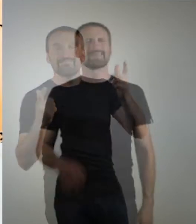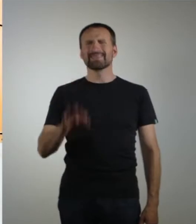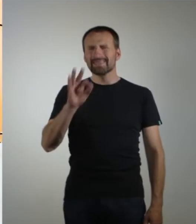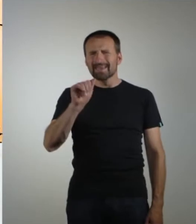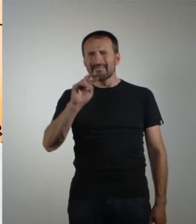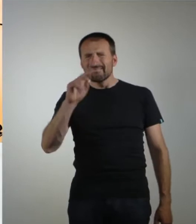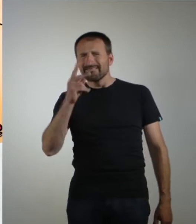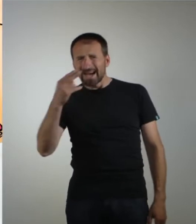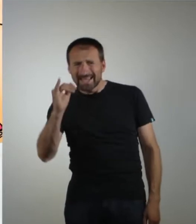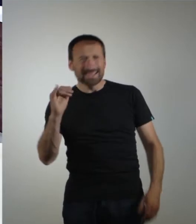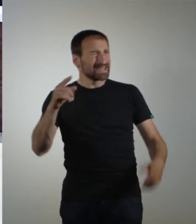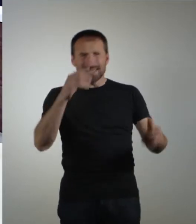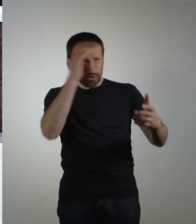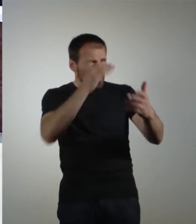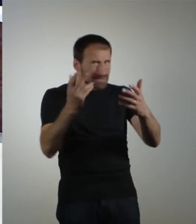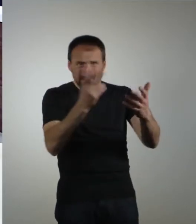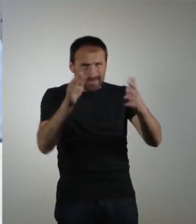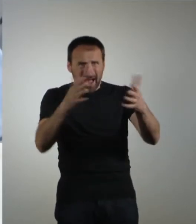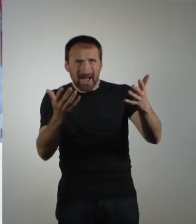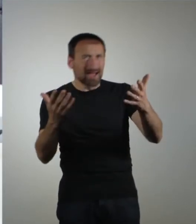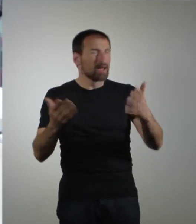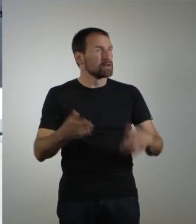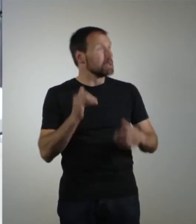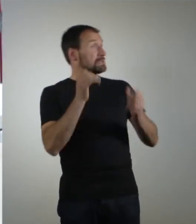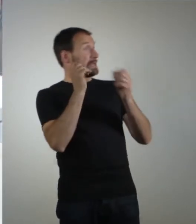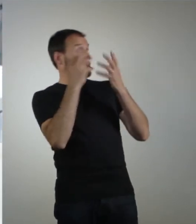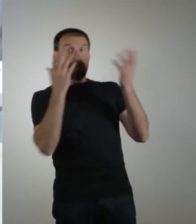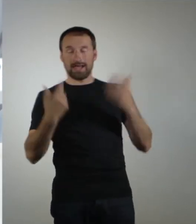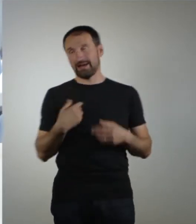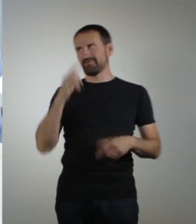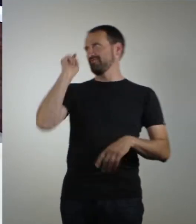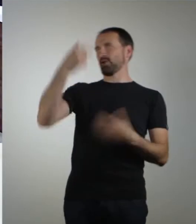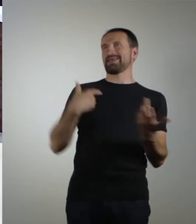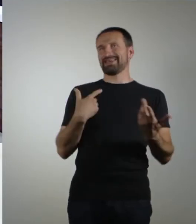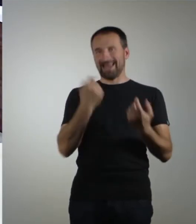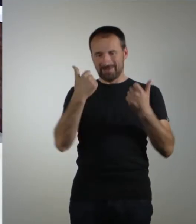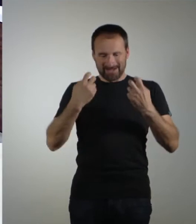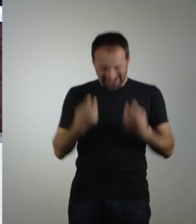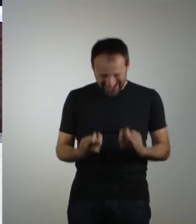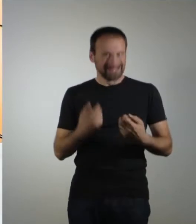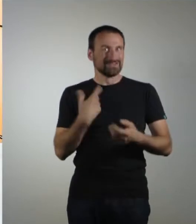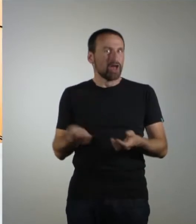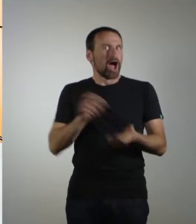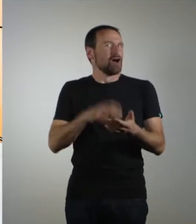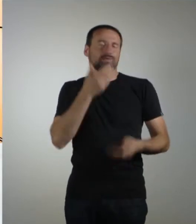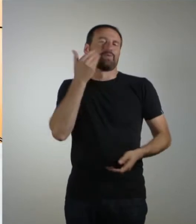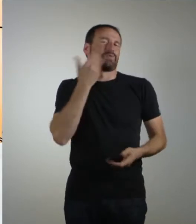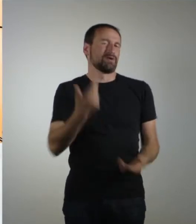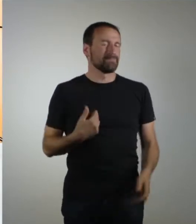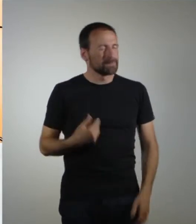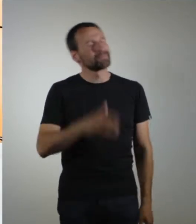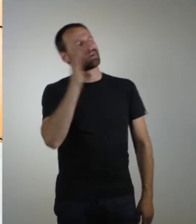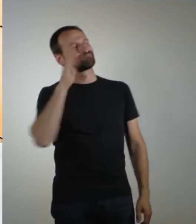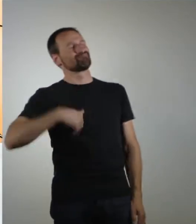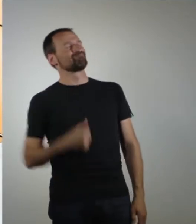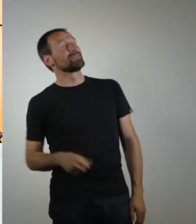Funky und Robin, seid ihr noch da? Natürlich. Wo sollen wir hin? Wenn ich einmal sitze, stehe ich nicht mehr auf. Das kenn ich. Sag mal, was heißt E